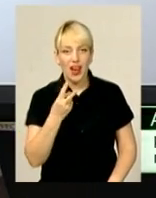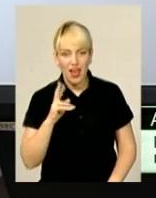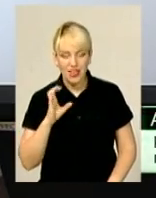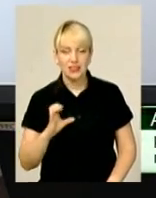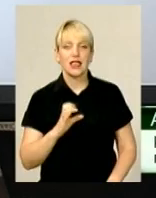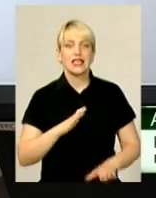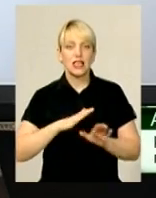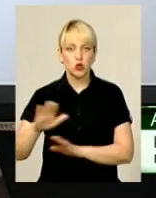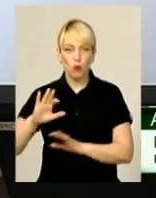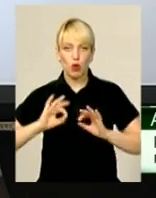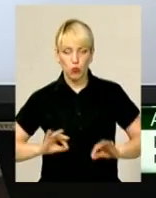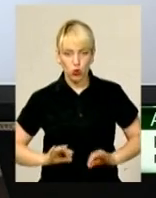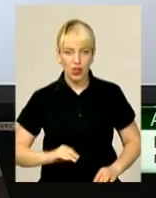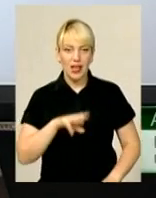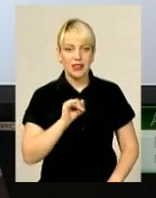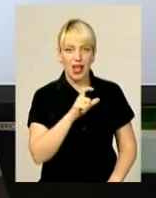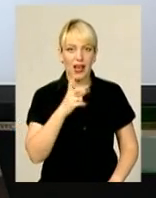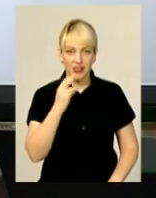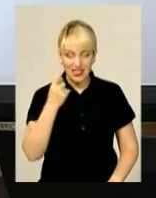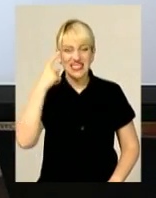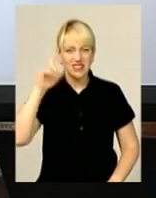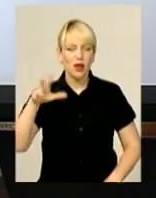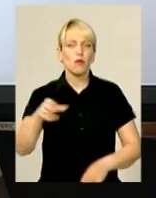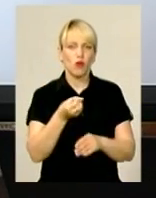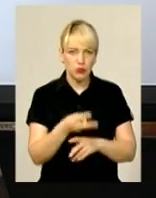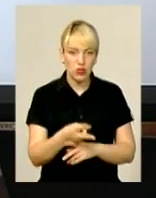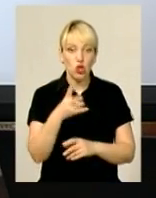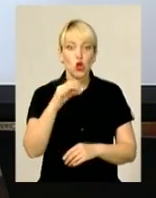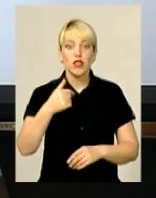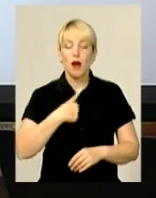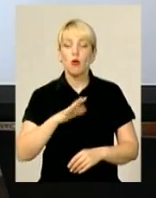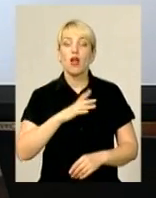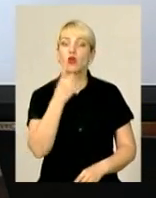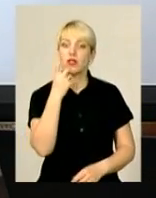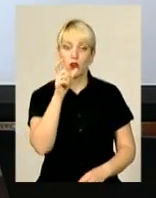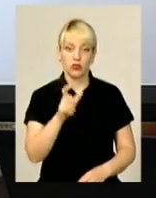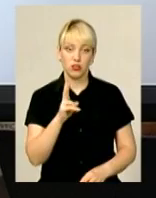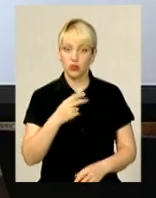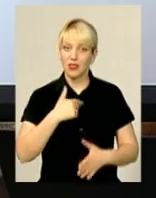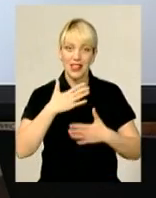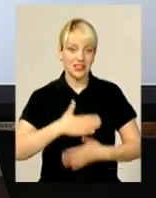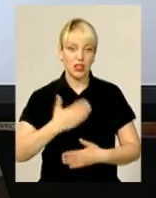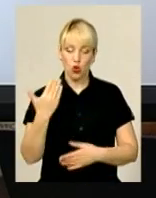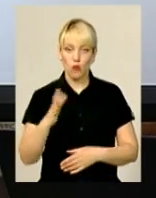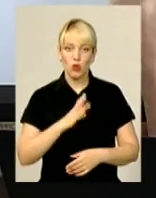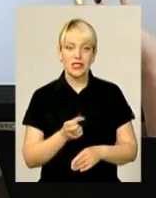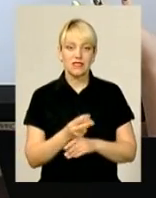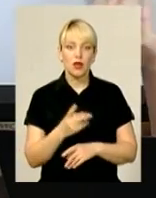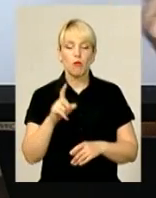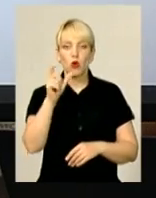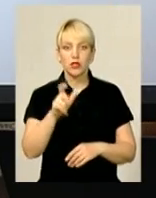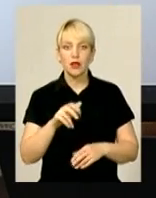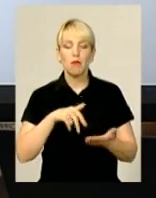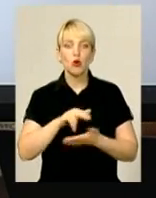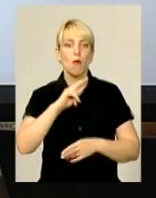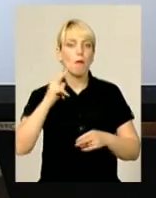Кахній. Всі ми знаємо, що його звільнили, але напевно, що я була одна людина, яка була незадоволена його звільненням, тому що він пішов без